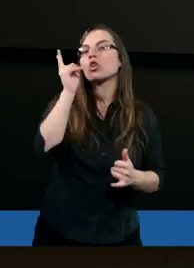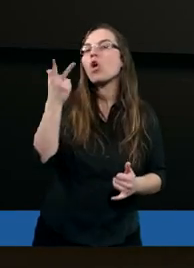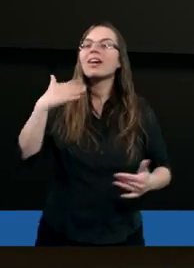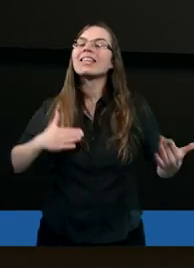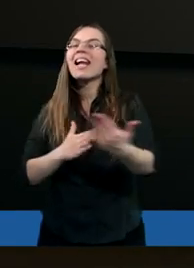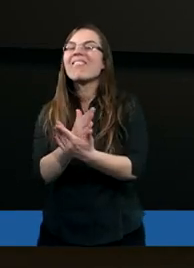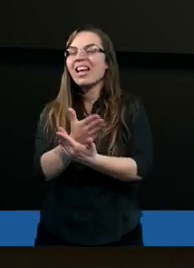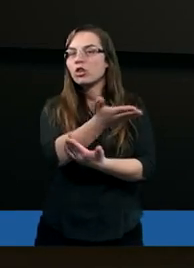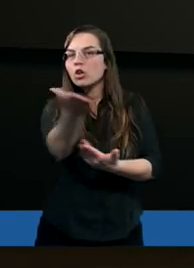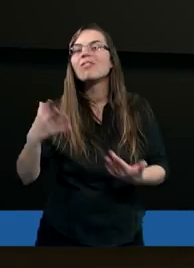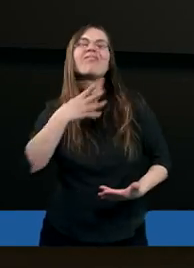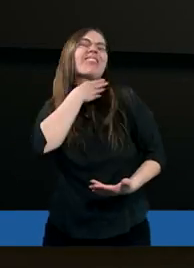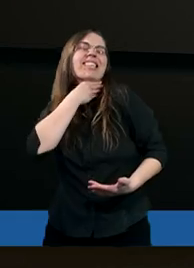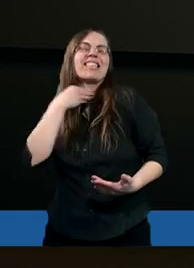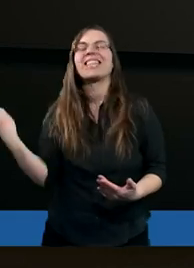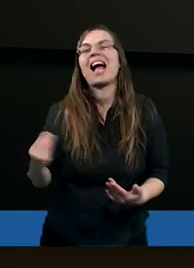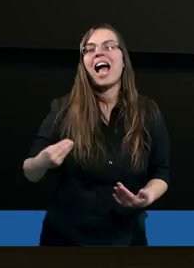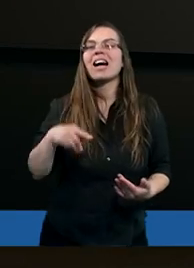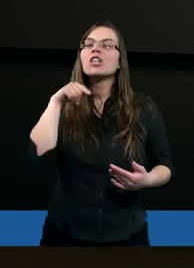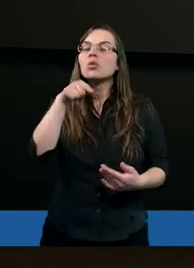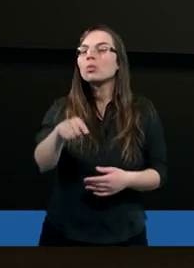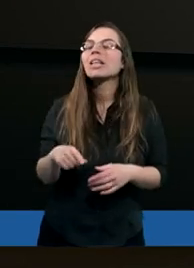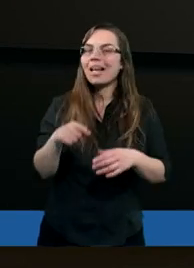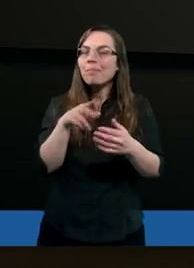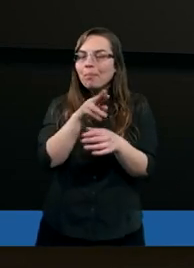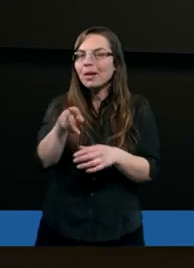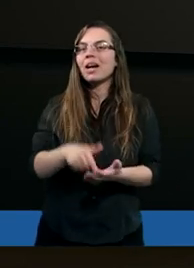niewierzący i wzgardził tym kamienie,